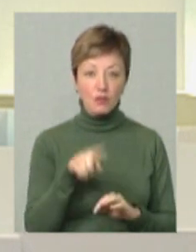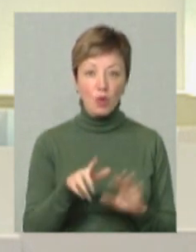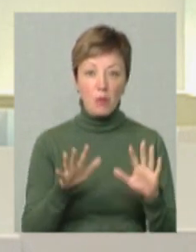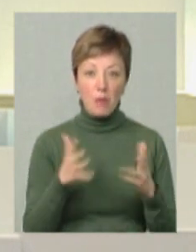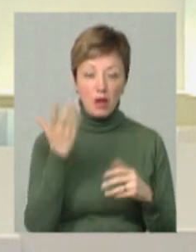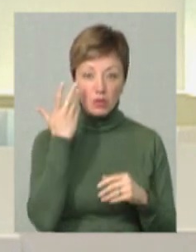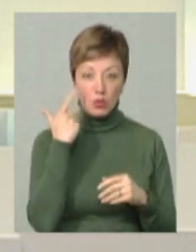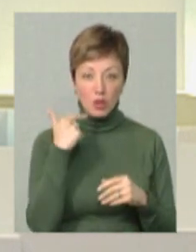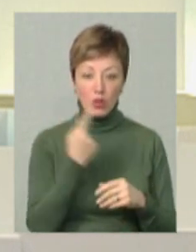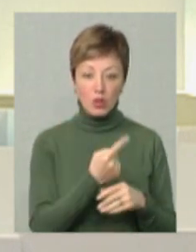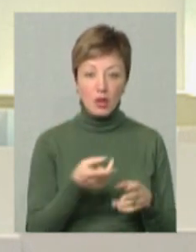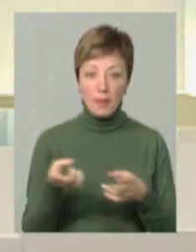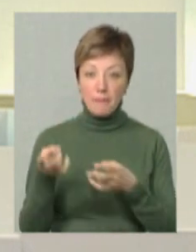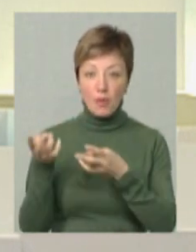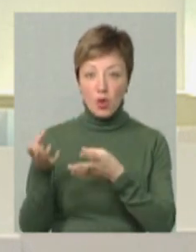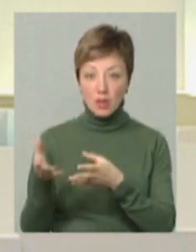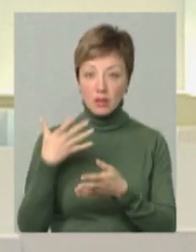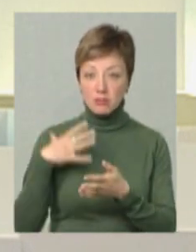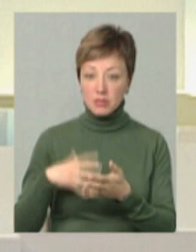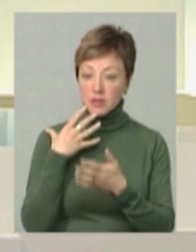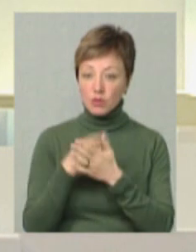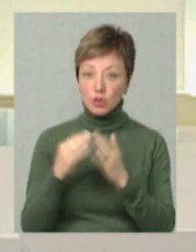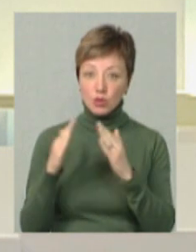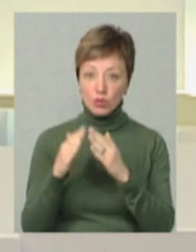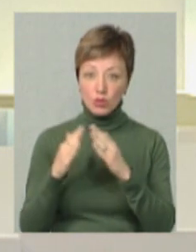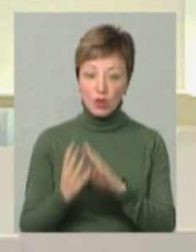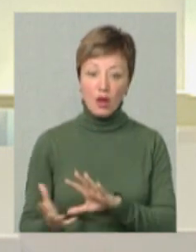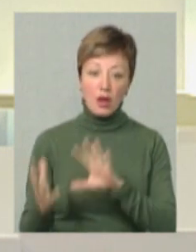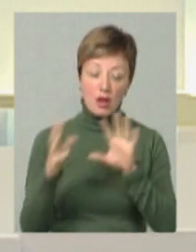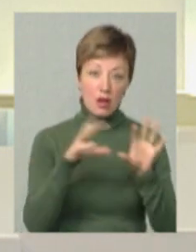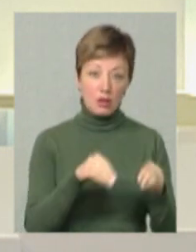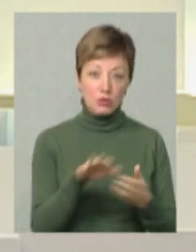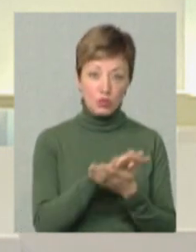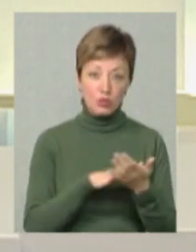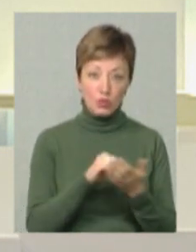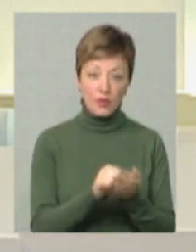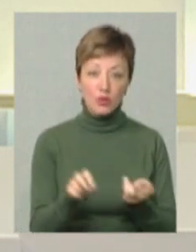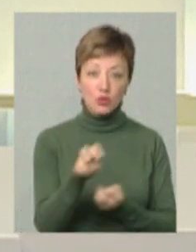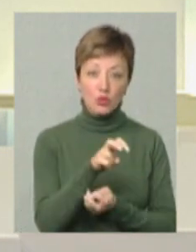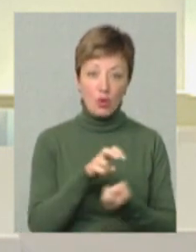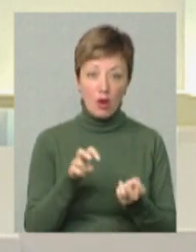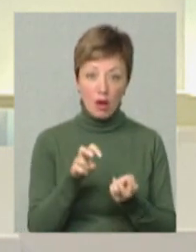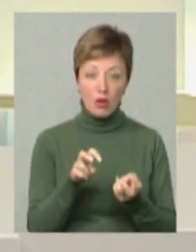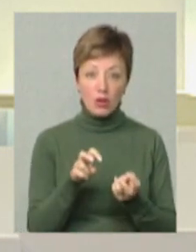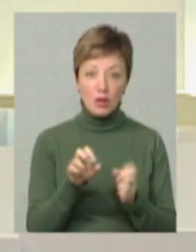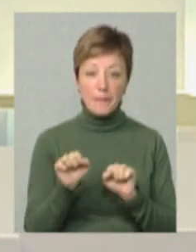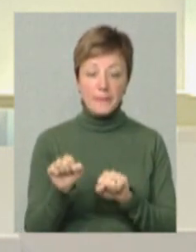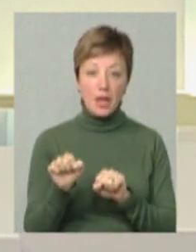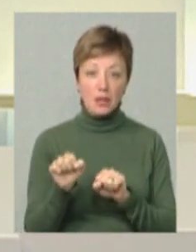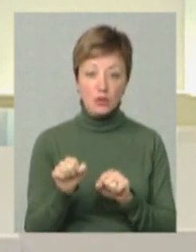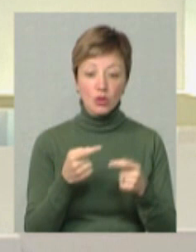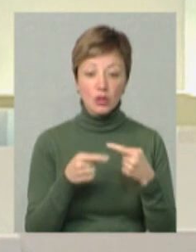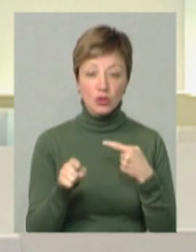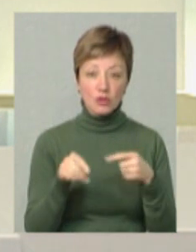одні покидають вимушено свої домівки розруйновані і шукають прихисток,